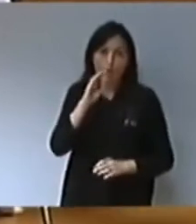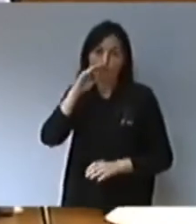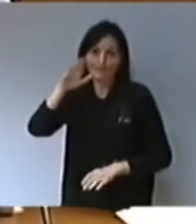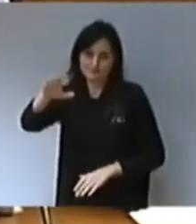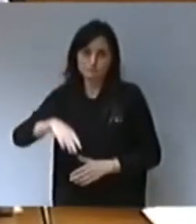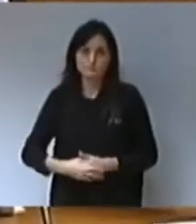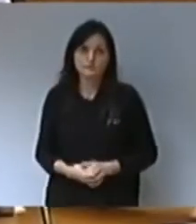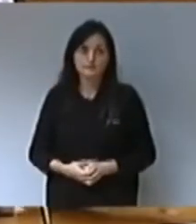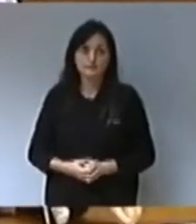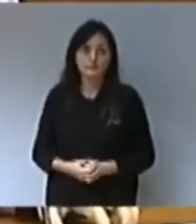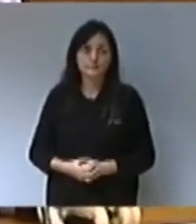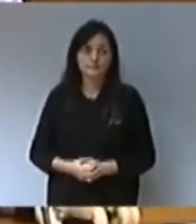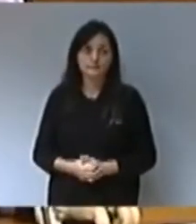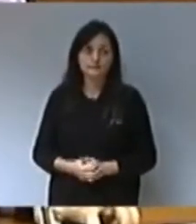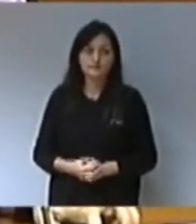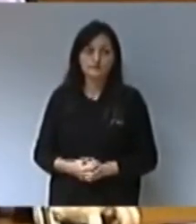franquisme.